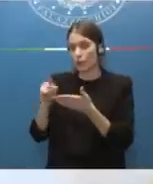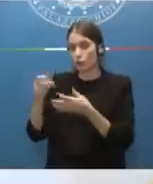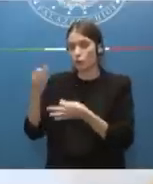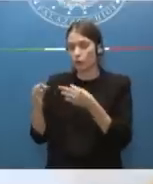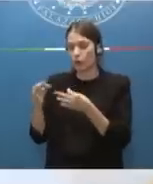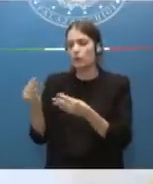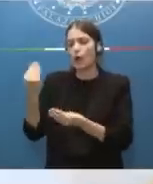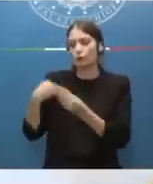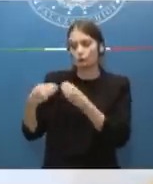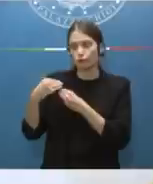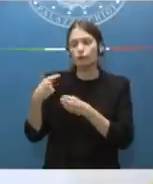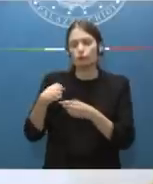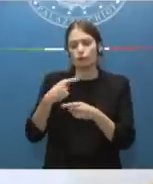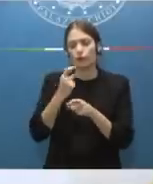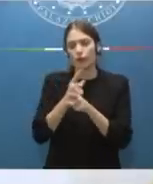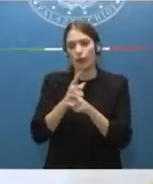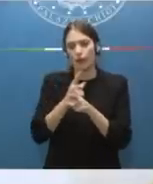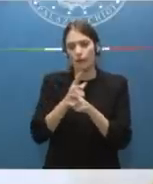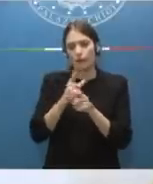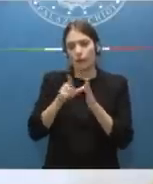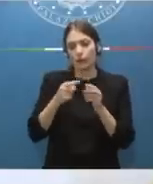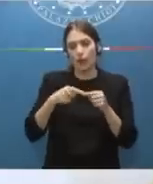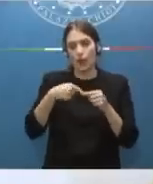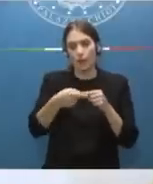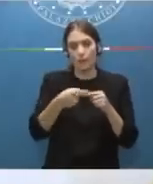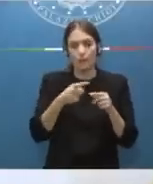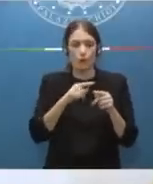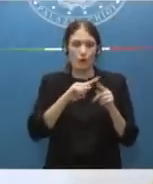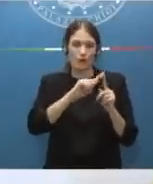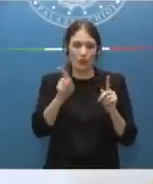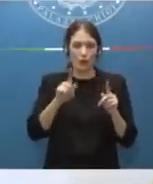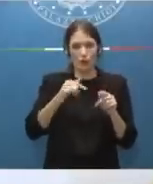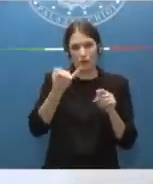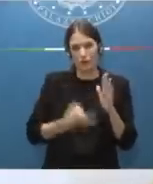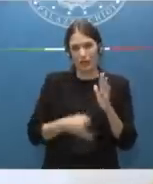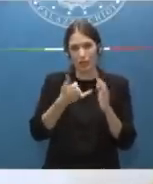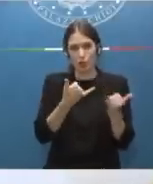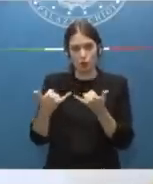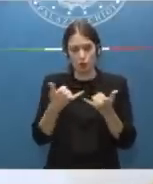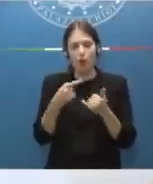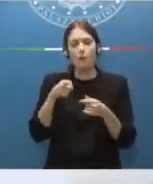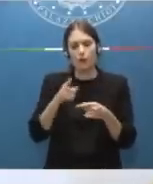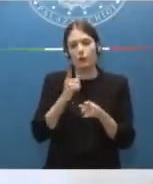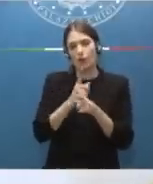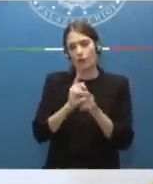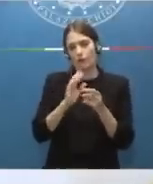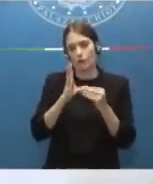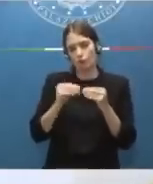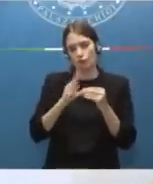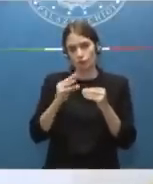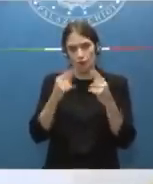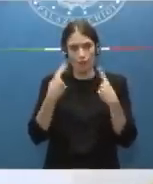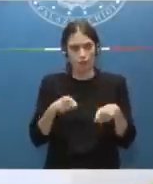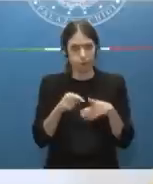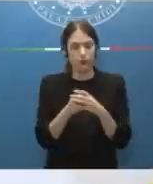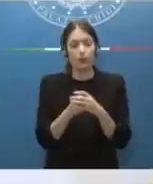certi che entro il termine che ci è stato concesso, del fine di dicembre, porremo rimedio anche a questo. Tutto ciò, ripeto,